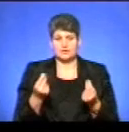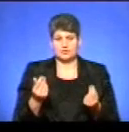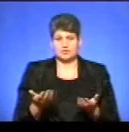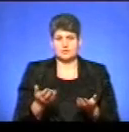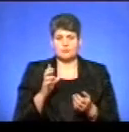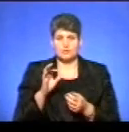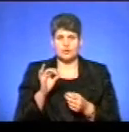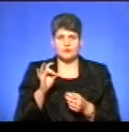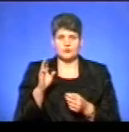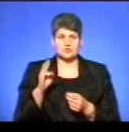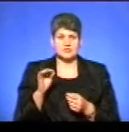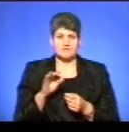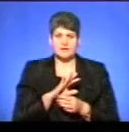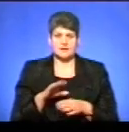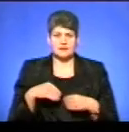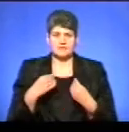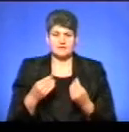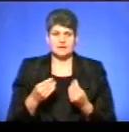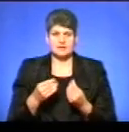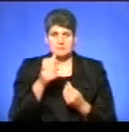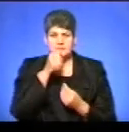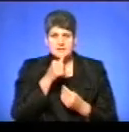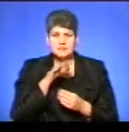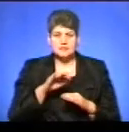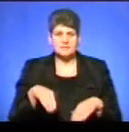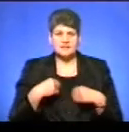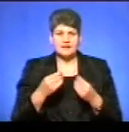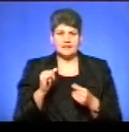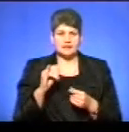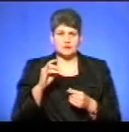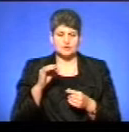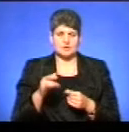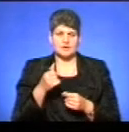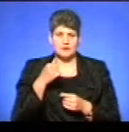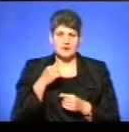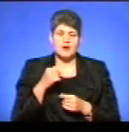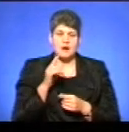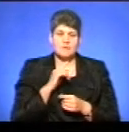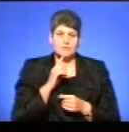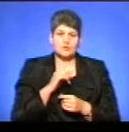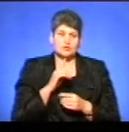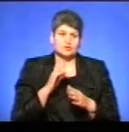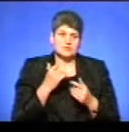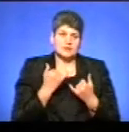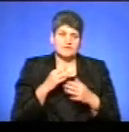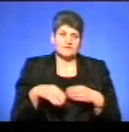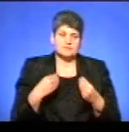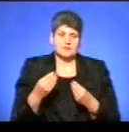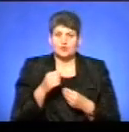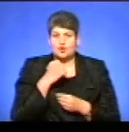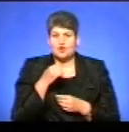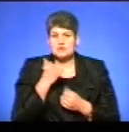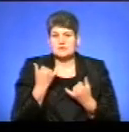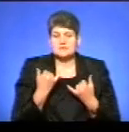мене. Бурща, так? Бурща, буквально позавчора місяць дітям не давали інсуліну. А поки що дітям ніби всім дають, а дорослим